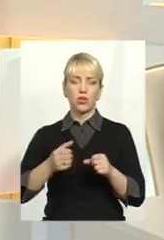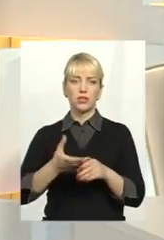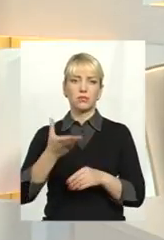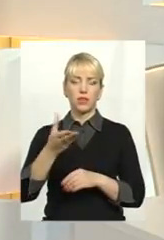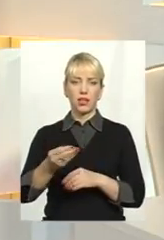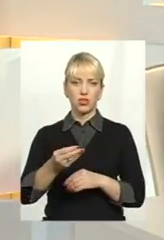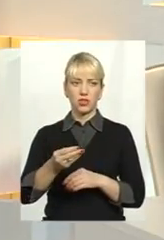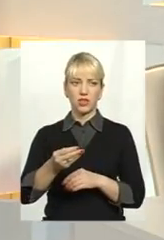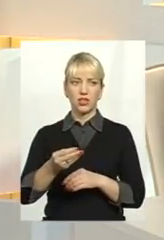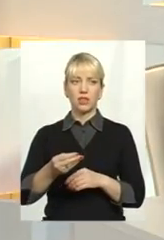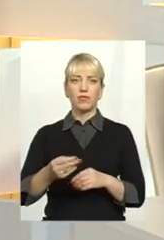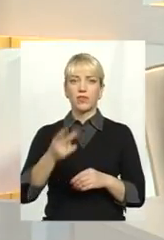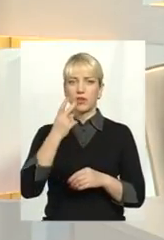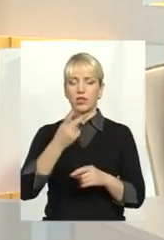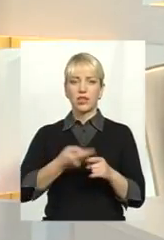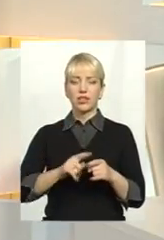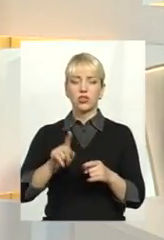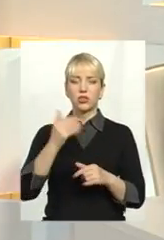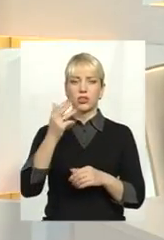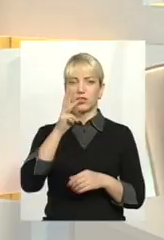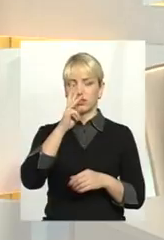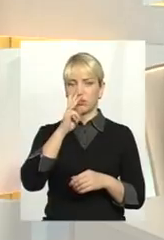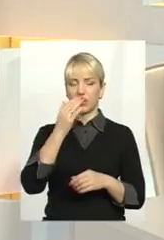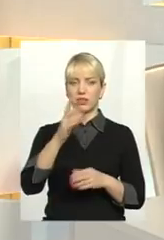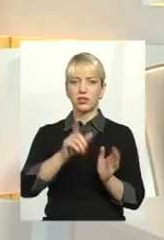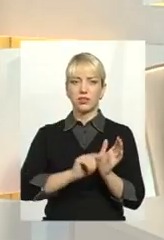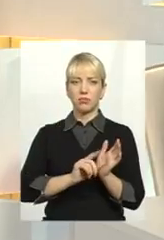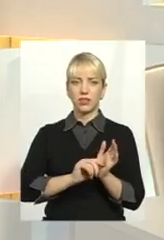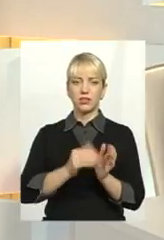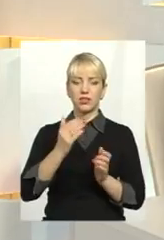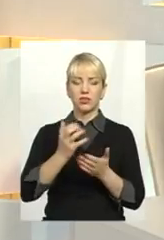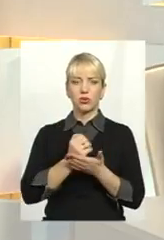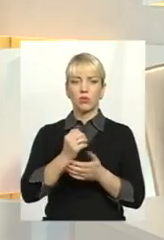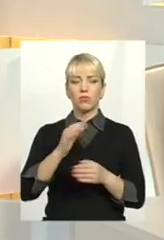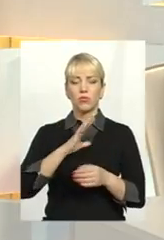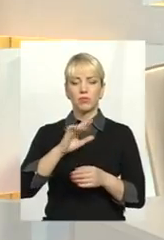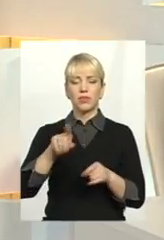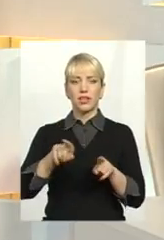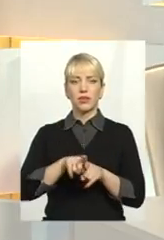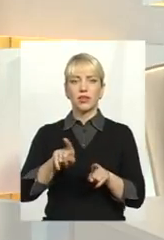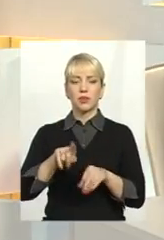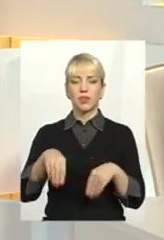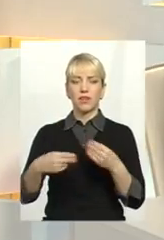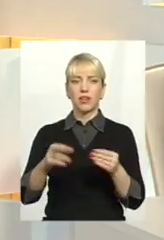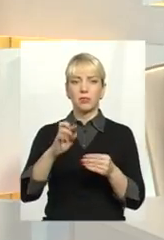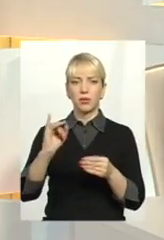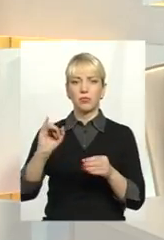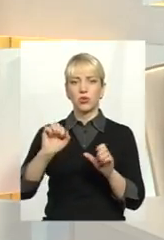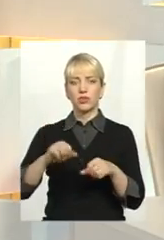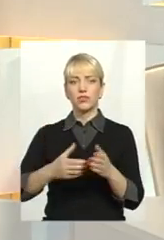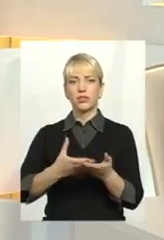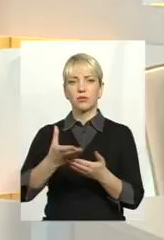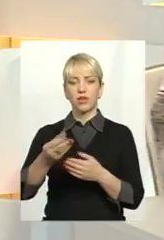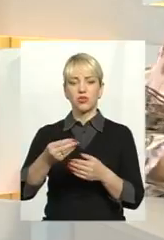зоглядом на те, що їхні зарплати, їхні пенсії, їхні доходи були б такими, які давали можливість сплачувати